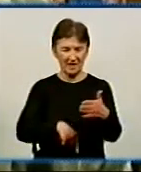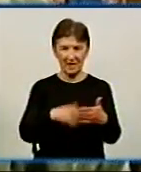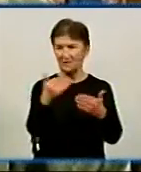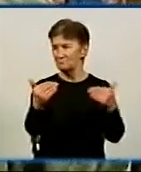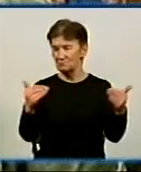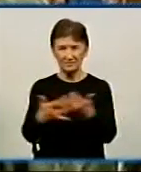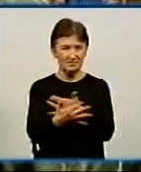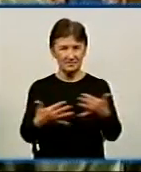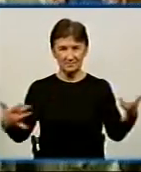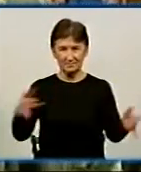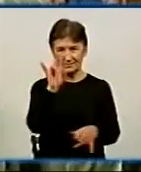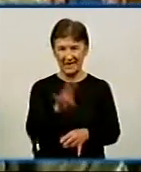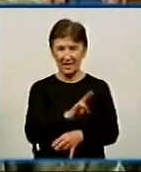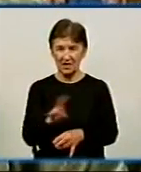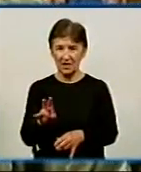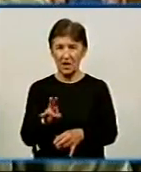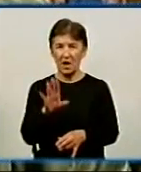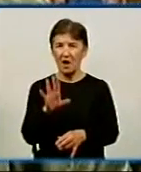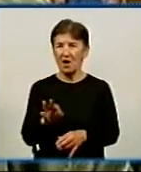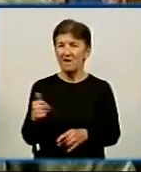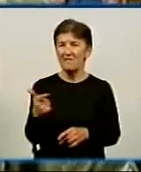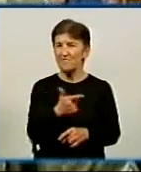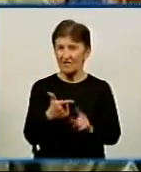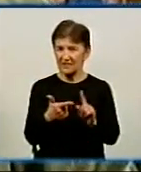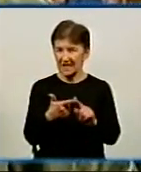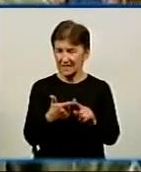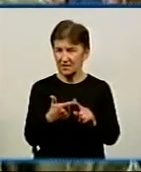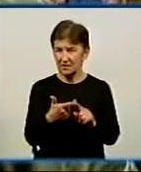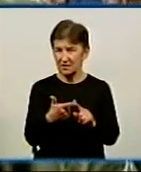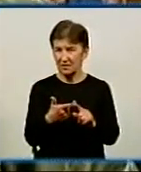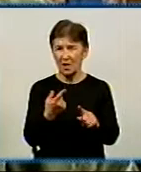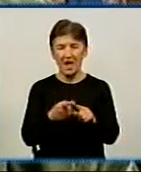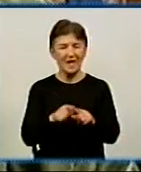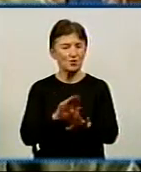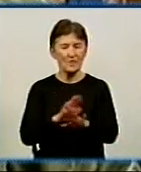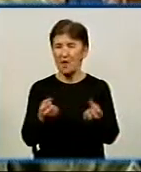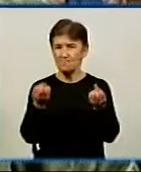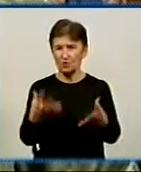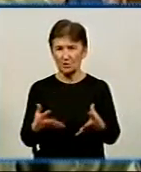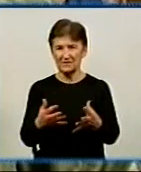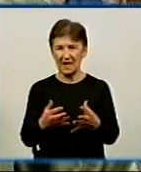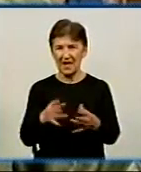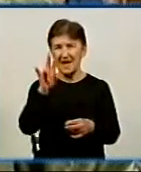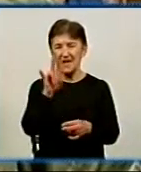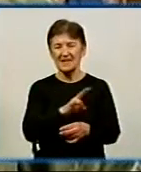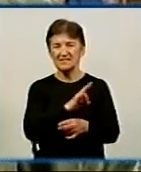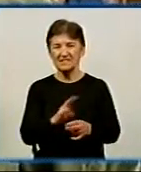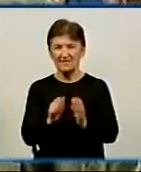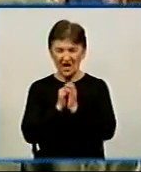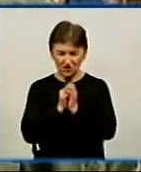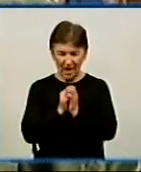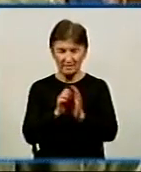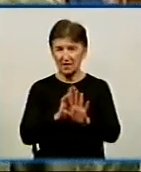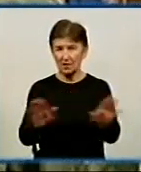це найголовніше, що є. І, во-вторых, капелани – це не просто священники. Це ті люди, які